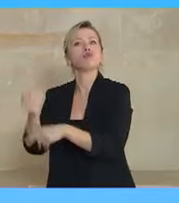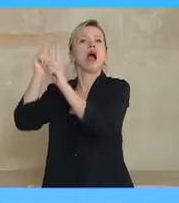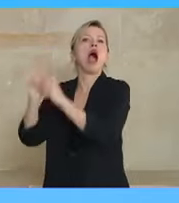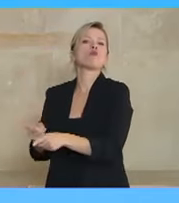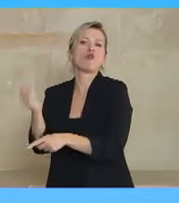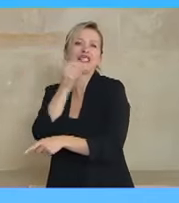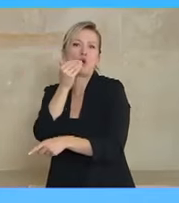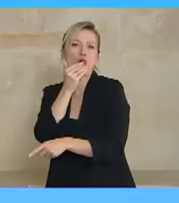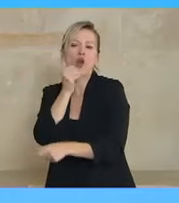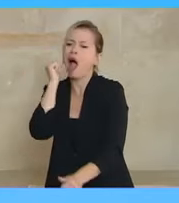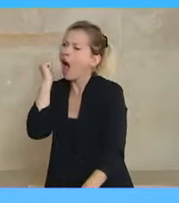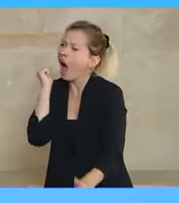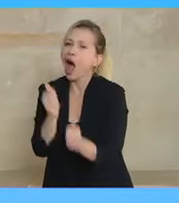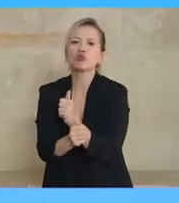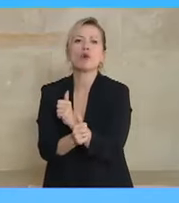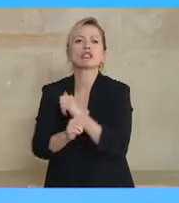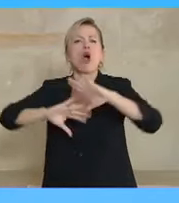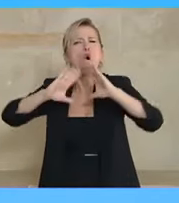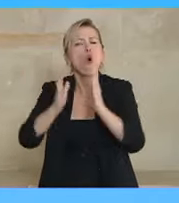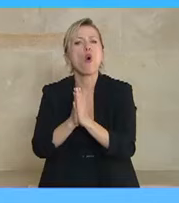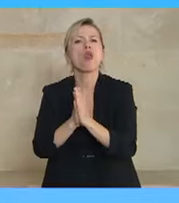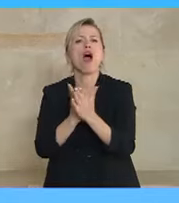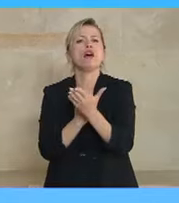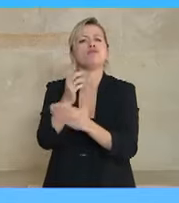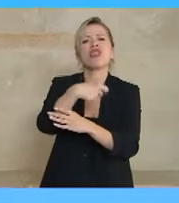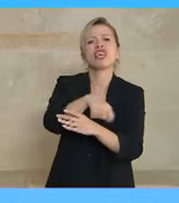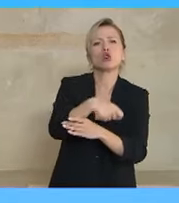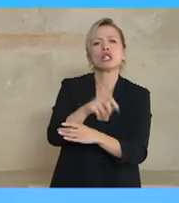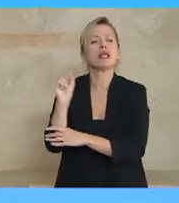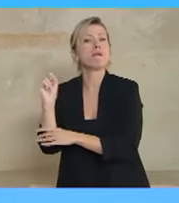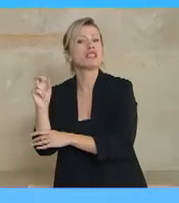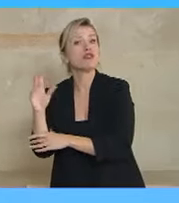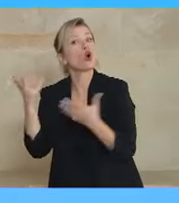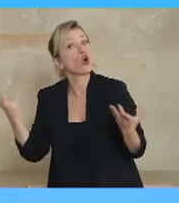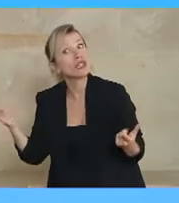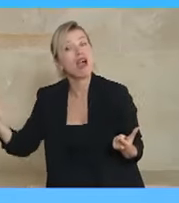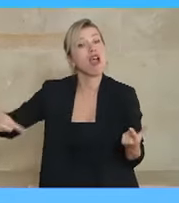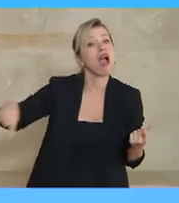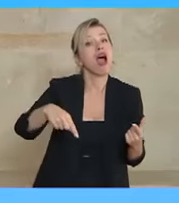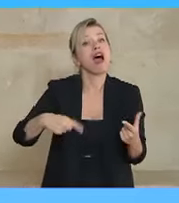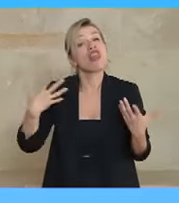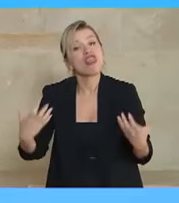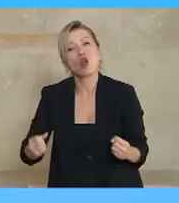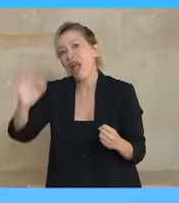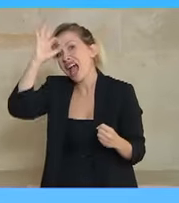αποφάσεων. Ψηφιοποίηση της δικαιοσύνης, παροχή περισσότερης βοήθειας στους δικαστές. Δικαστική αστυνομία.